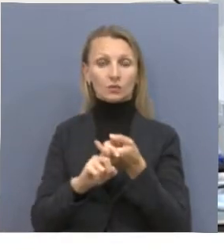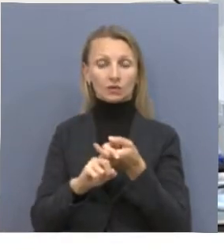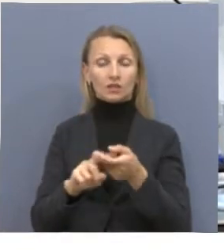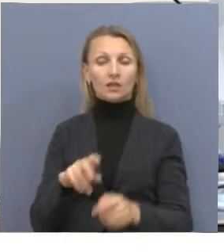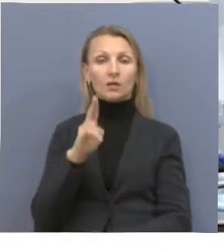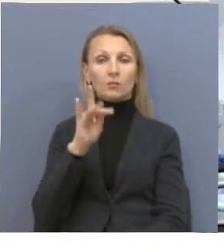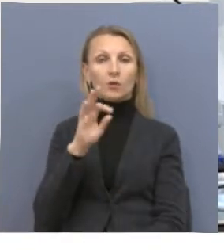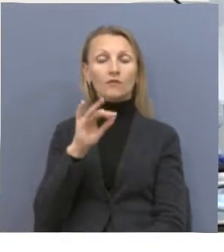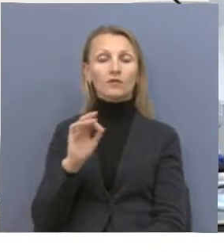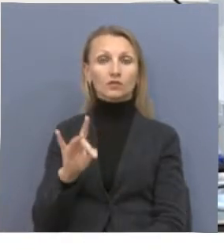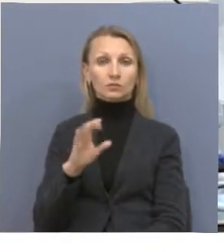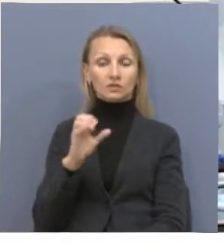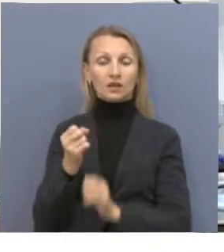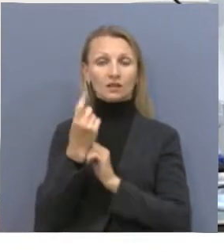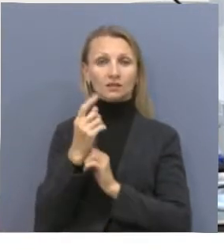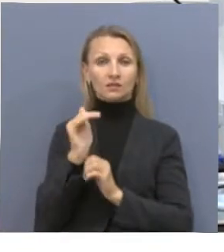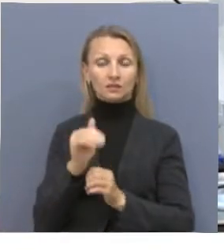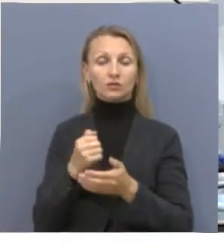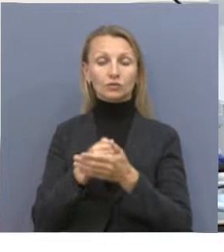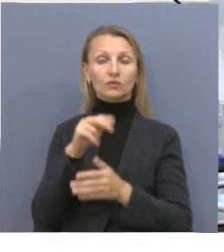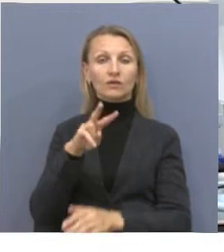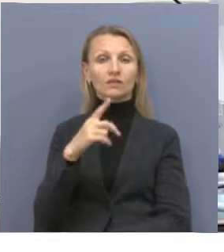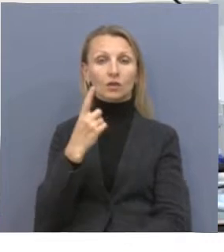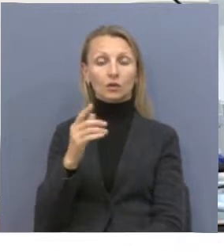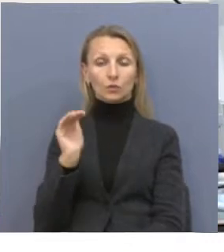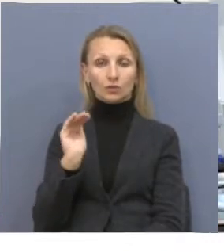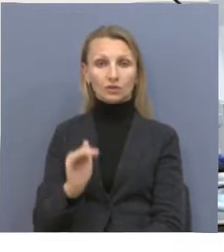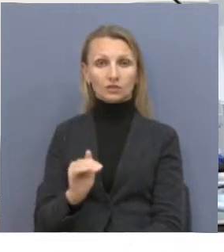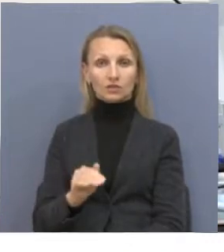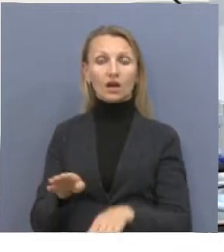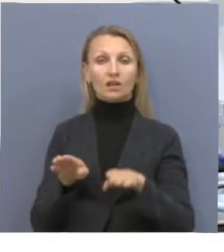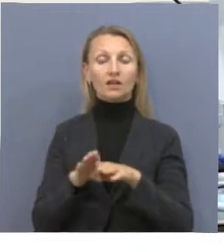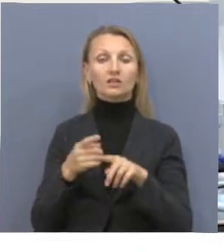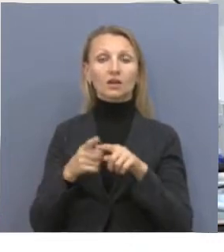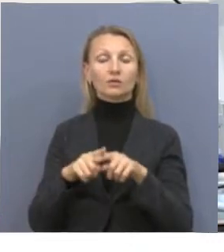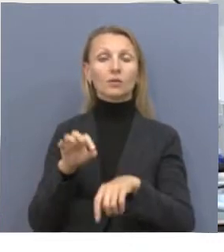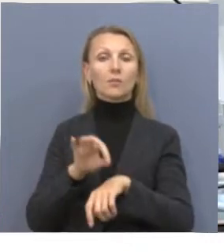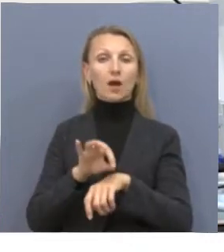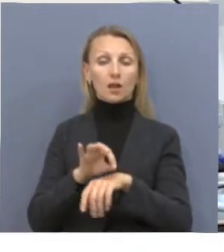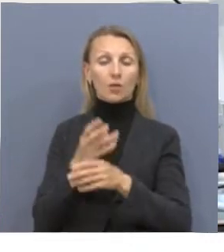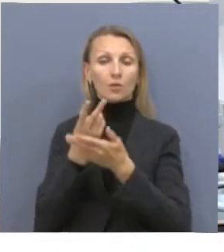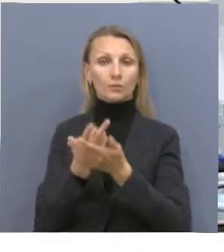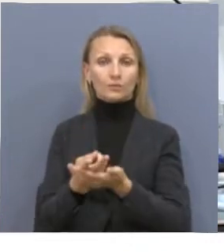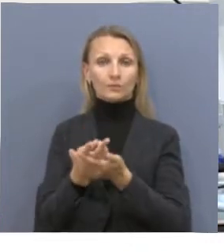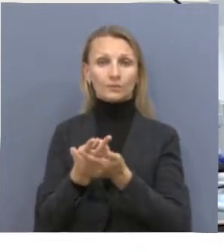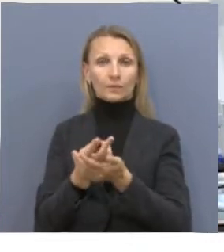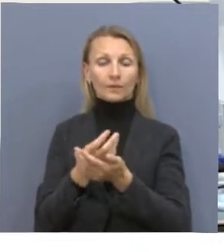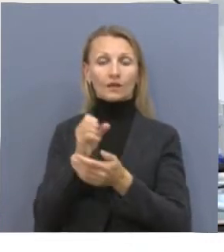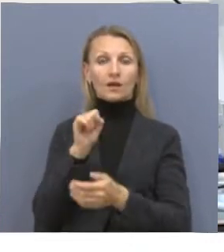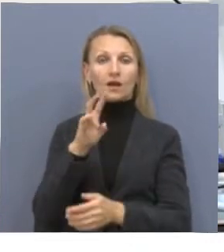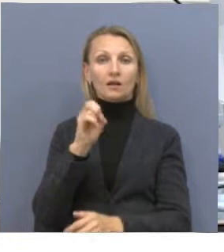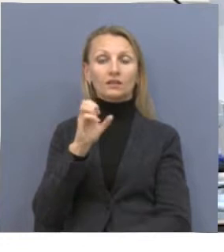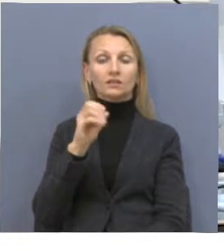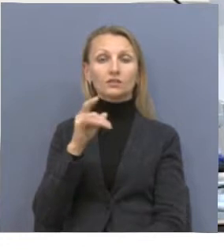стационарах у нас с 11 000 до 21 000. А также на пребывание больного в отделении анестезиологии,